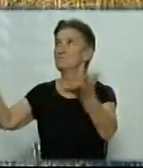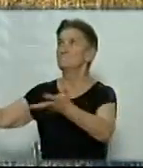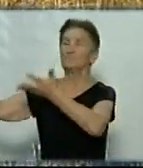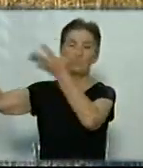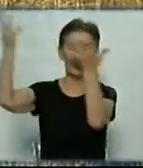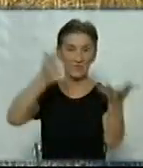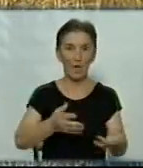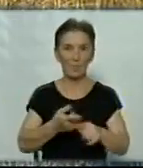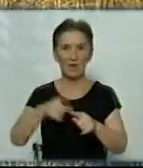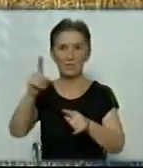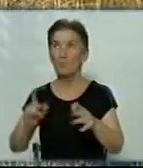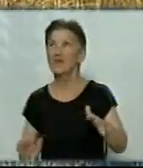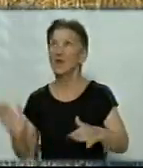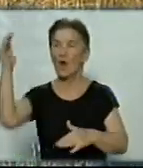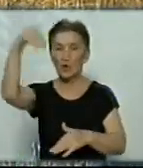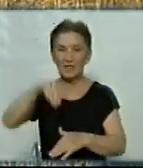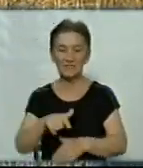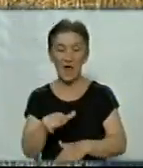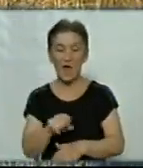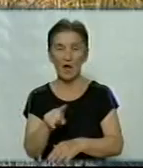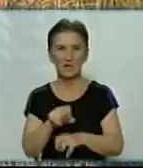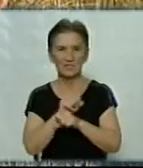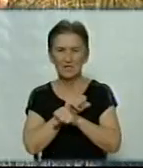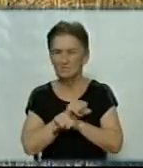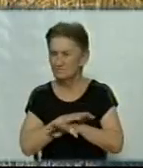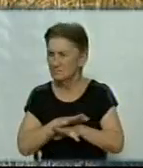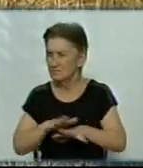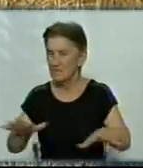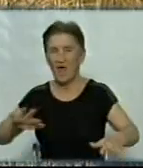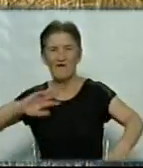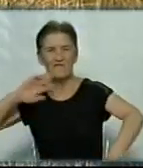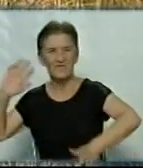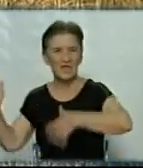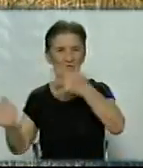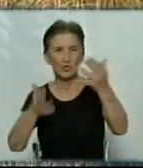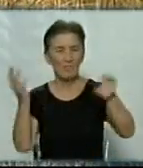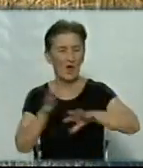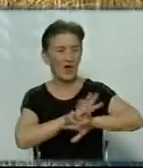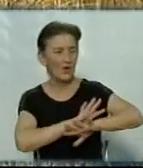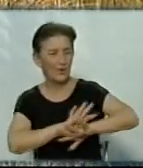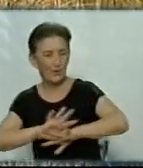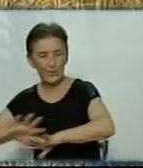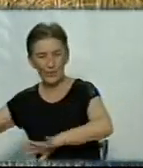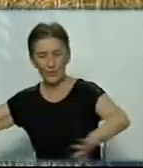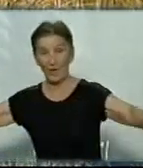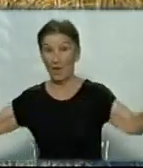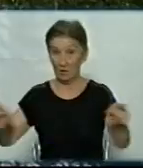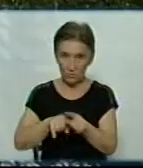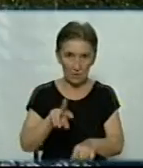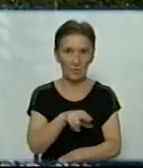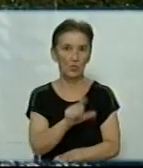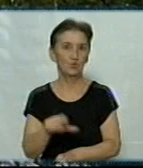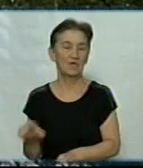який знаходиться на горі, і газ, радон, розноситься на велику відстань вітром. Вони небезпечні як для навколишнього середовища, так і для людей.